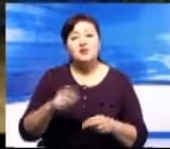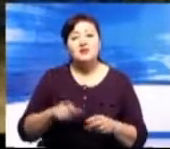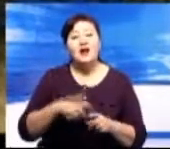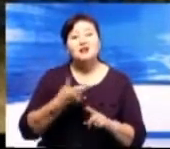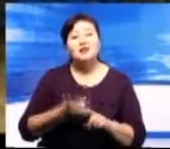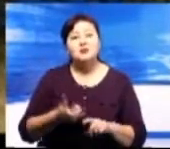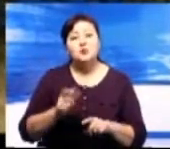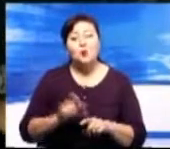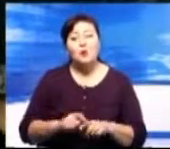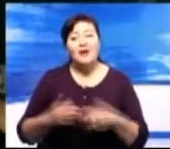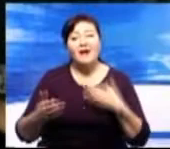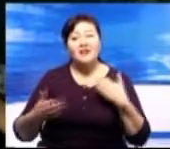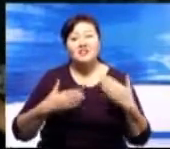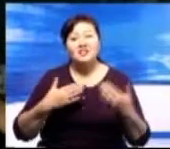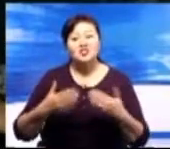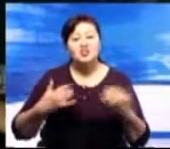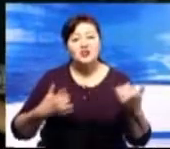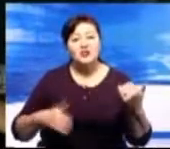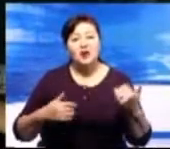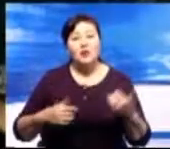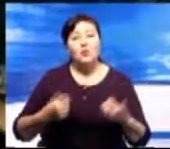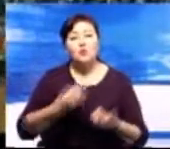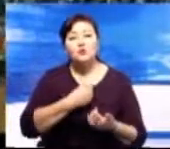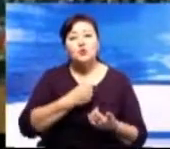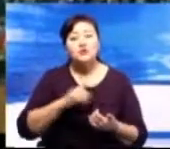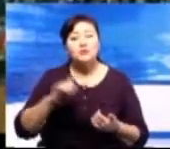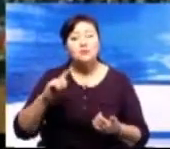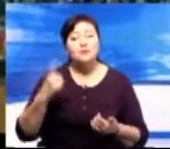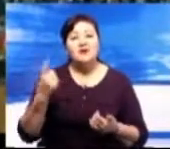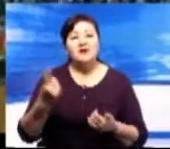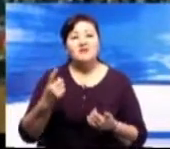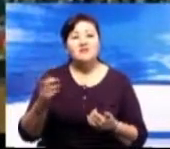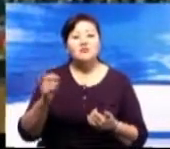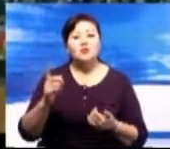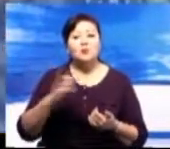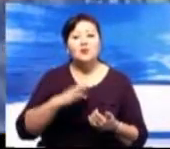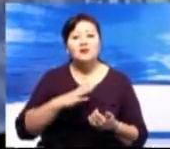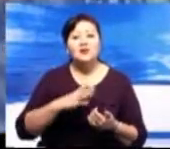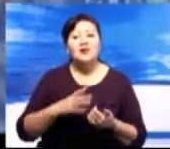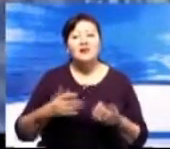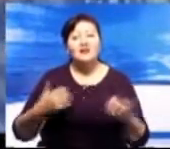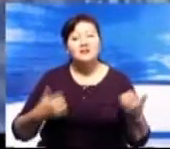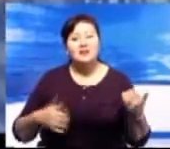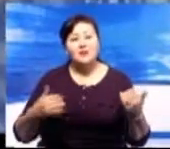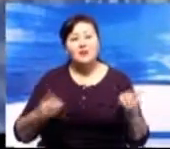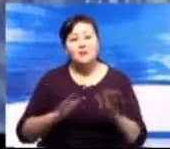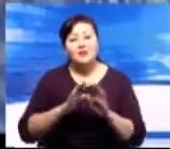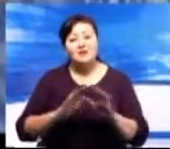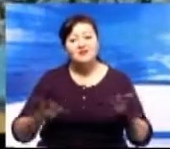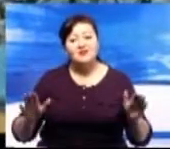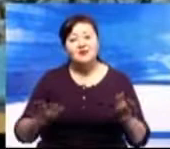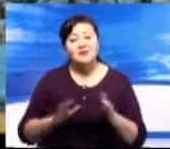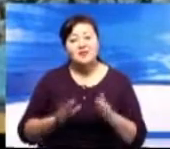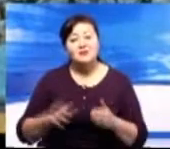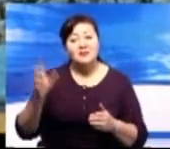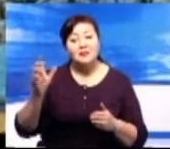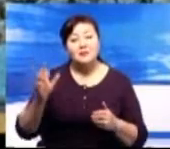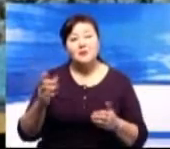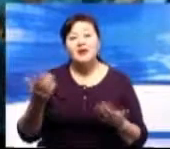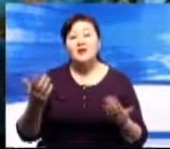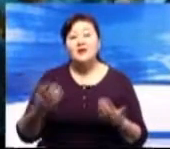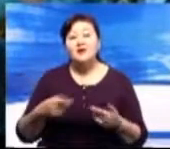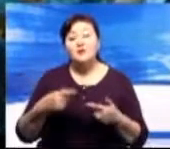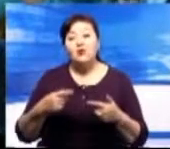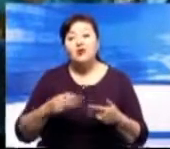Он всегда старается сохранить первоначально вариант киев и донести их до своих учеников. Сегодня его произведения исполняют разные музыкальные